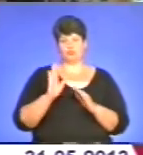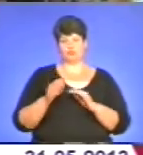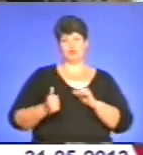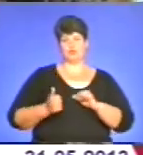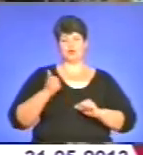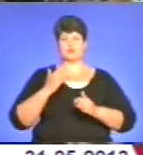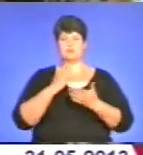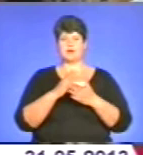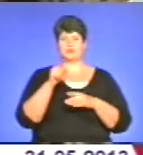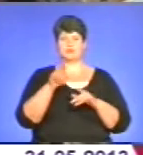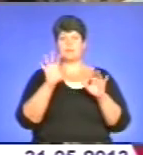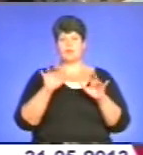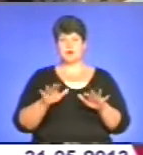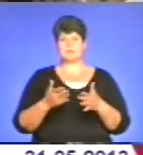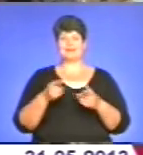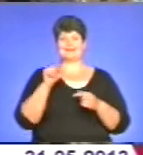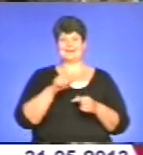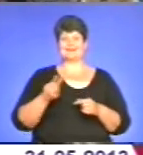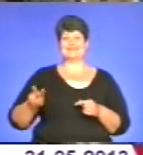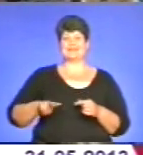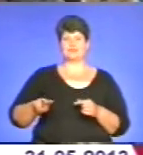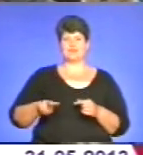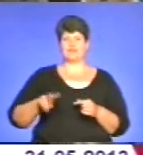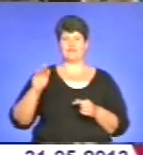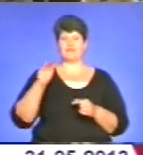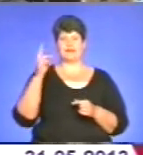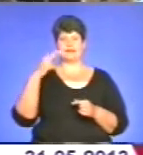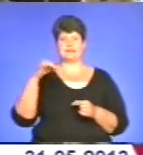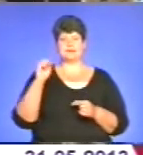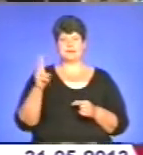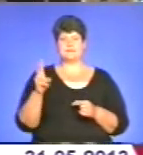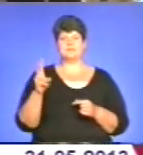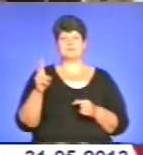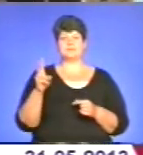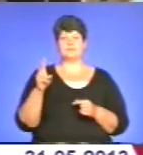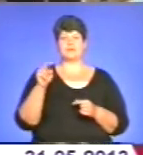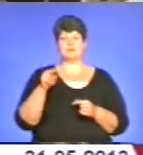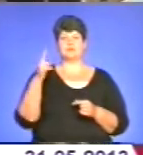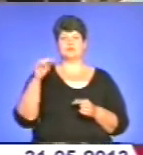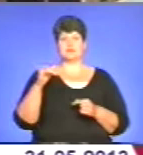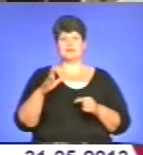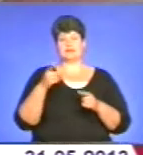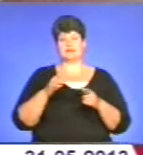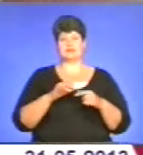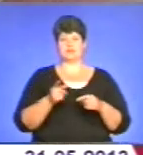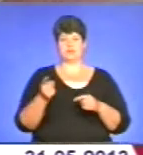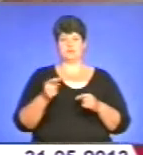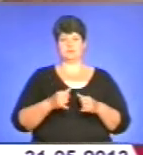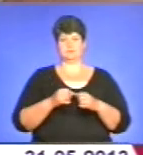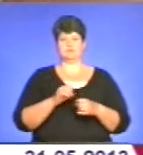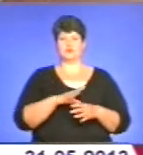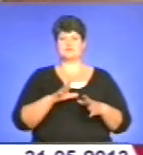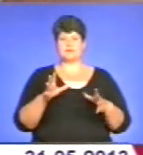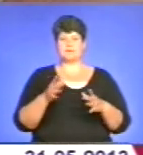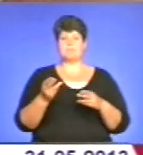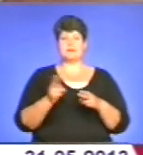що маємо таких програмістів, таких директорів, як Федек Полодмитрович, і нехай наше Тернопільо процвітає. Без професії